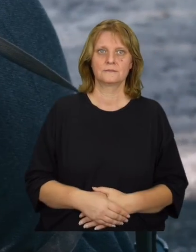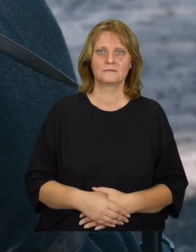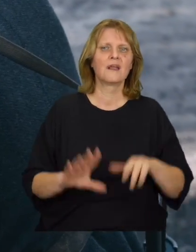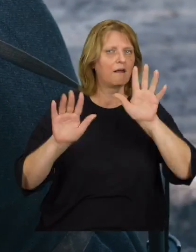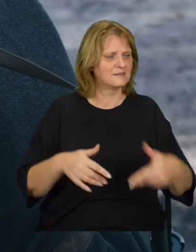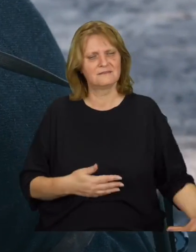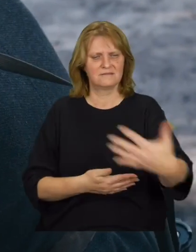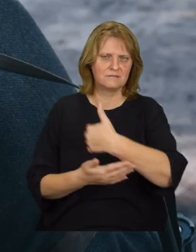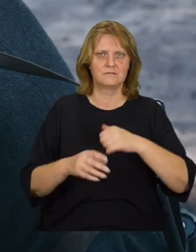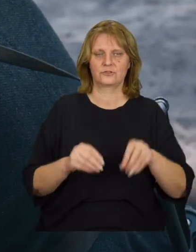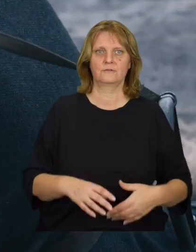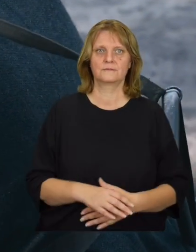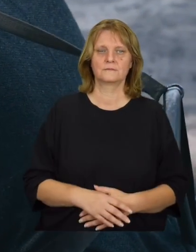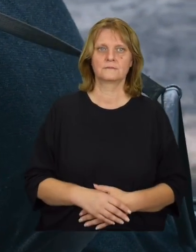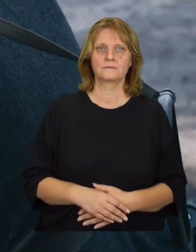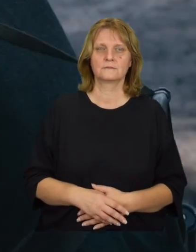Zabieraj!